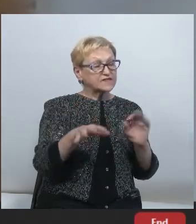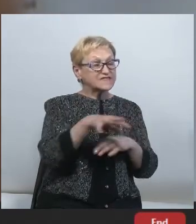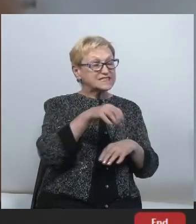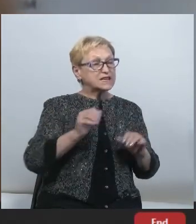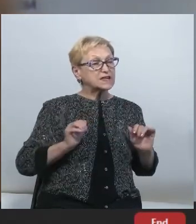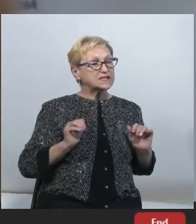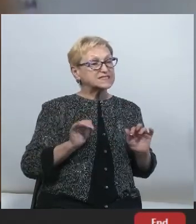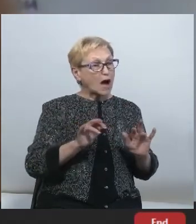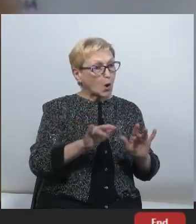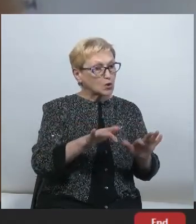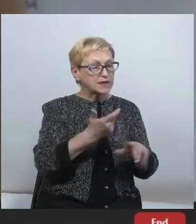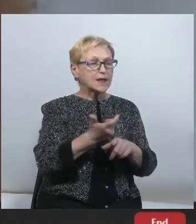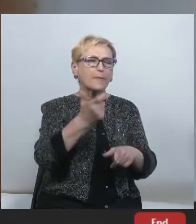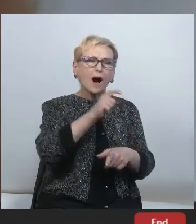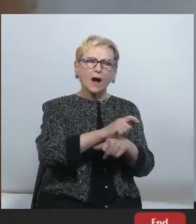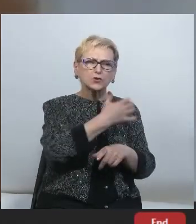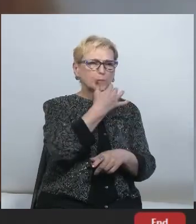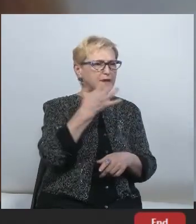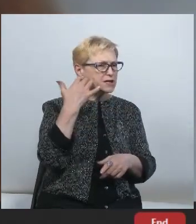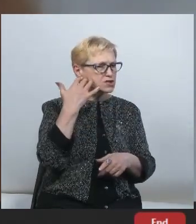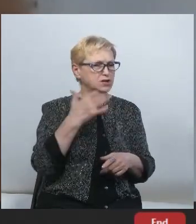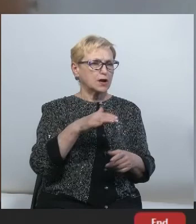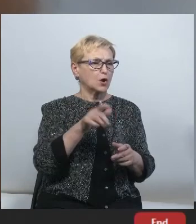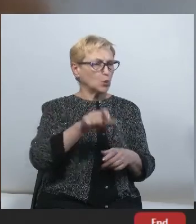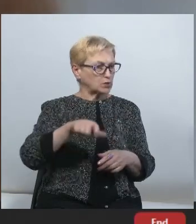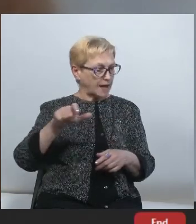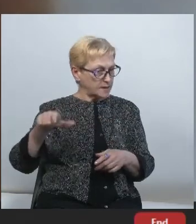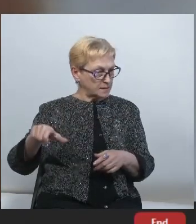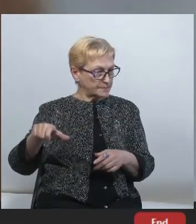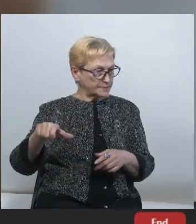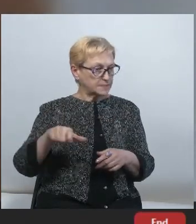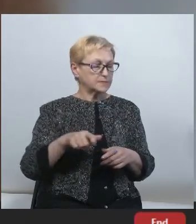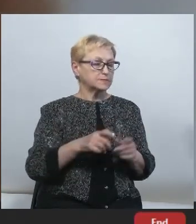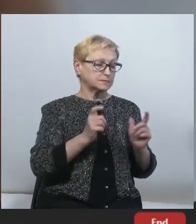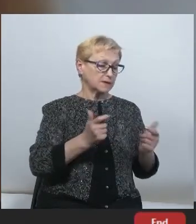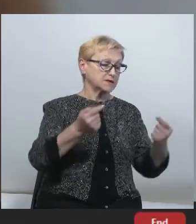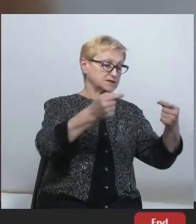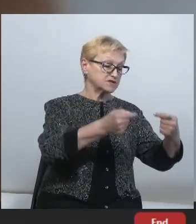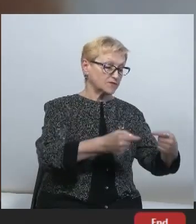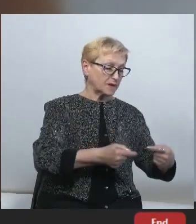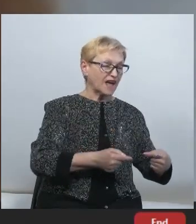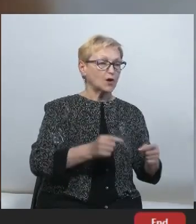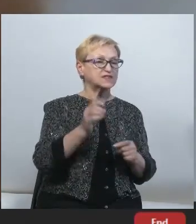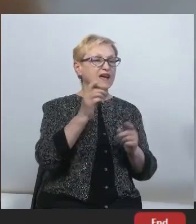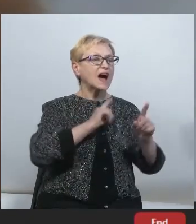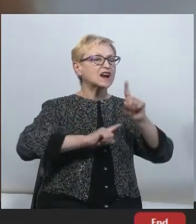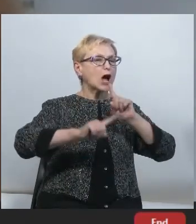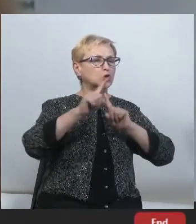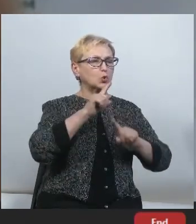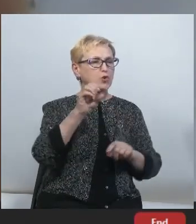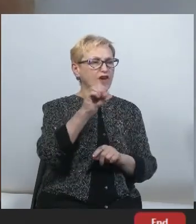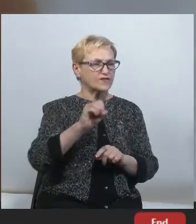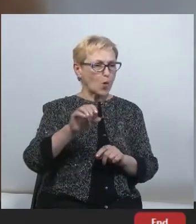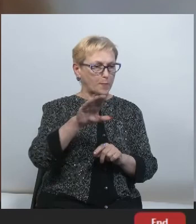набагато більше людей, експертів, обізнані з положенням директиви і стандартами Ради Європи. І хочу сказати,